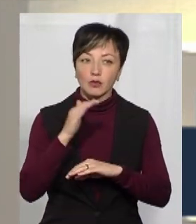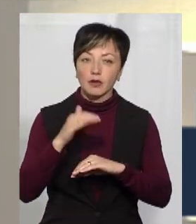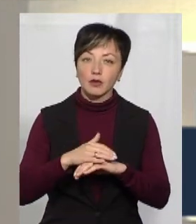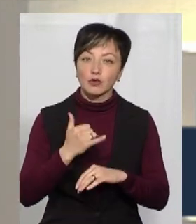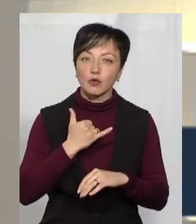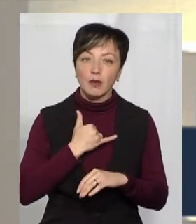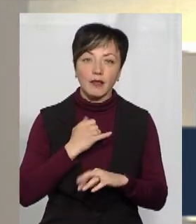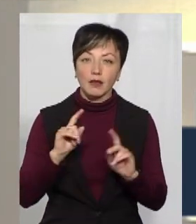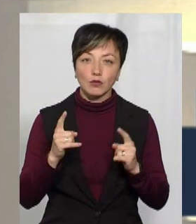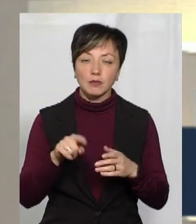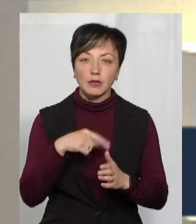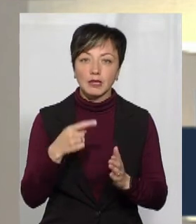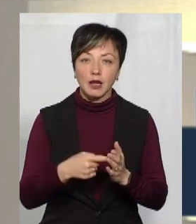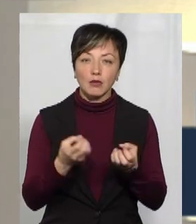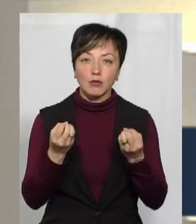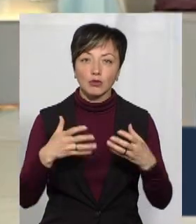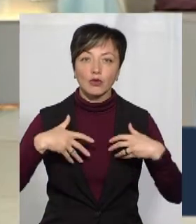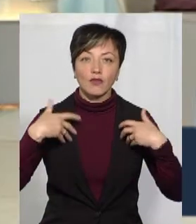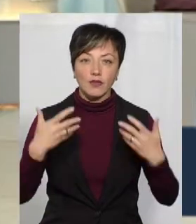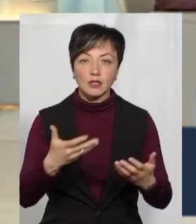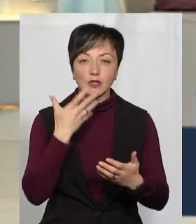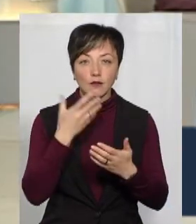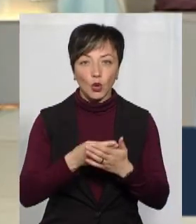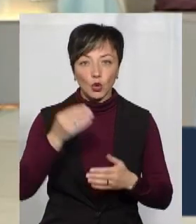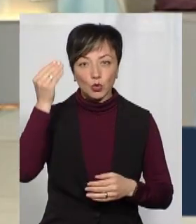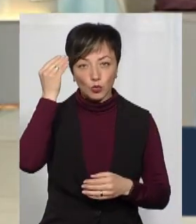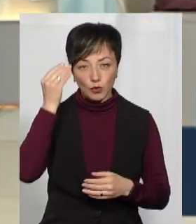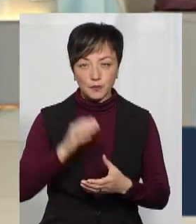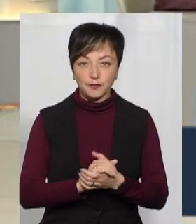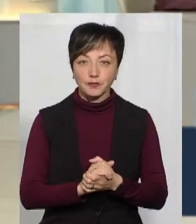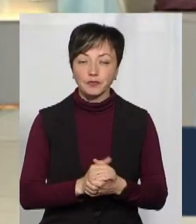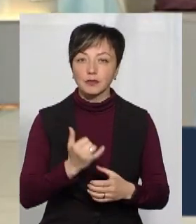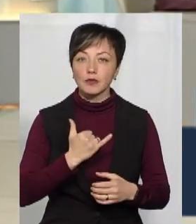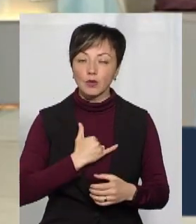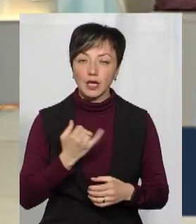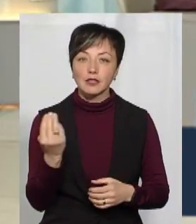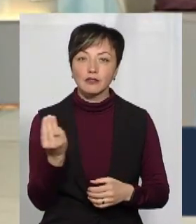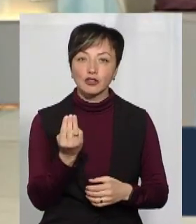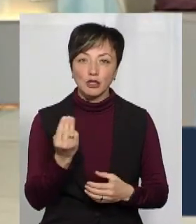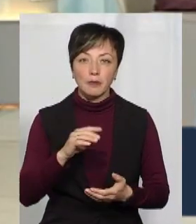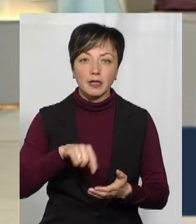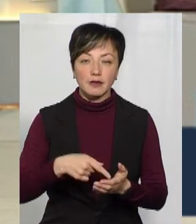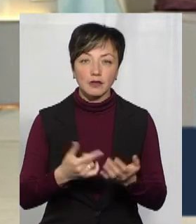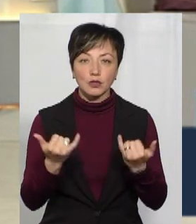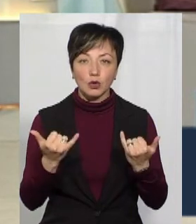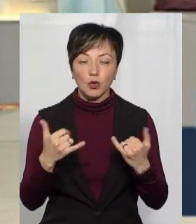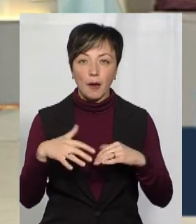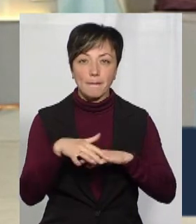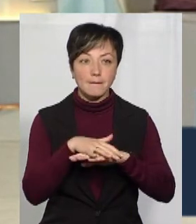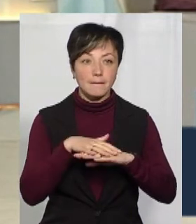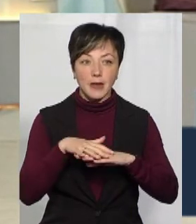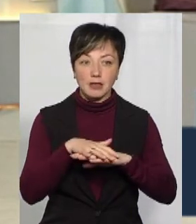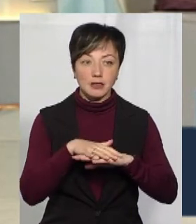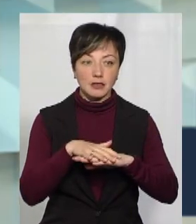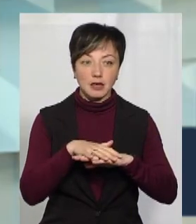У мене не зовсім питання, я хочу просто висловити свою думку. В нас в Шепетівці суботній базар – це просто